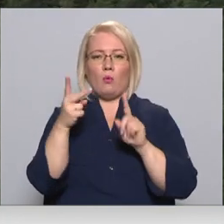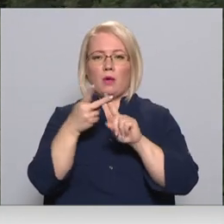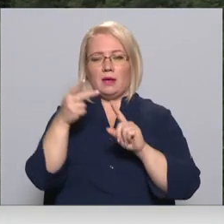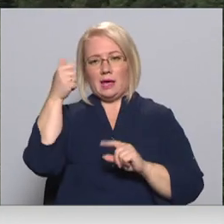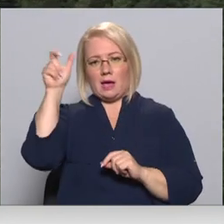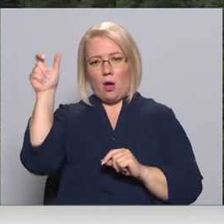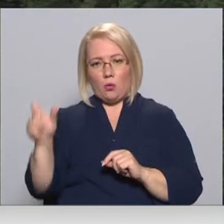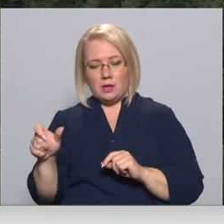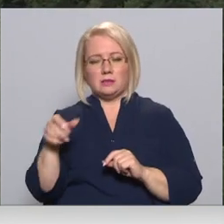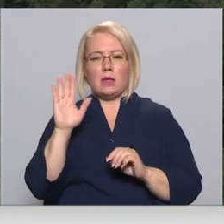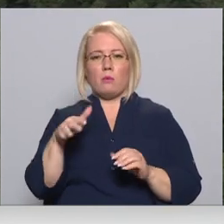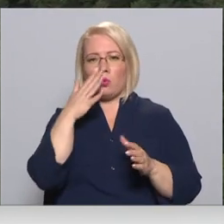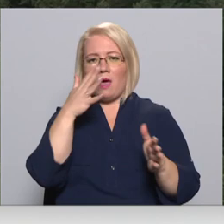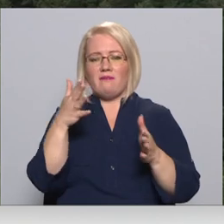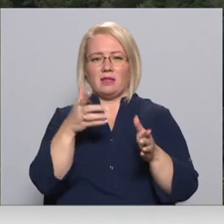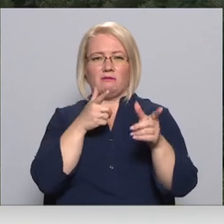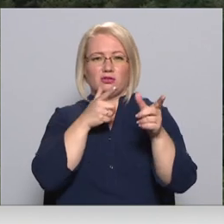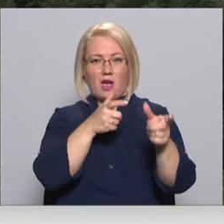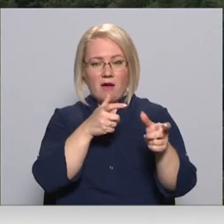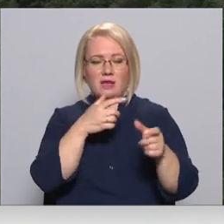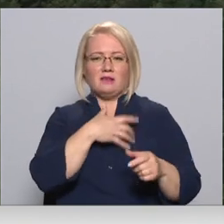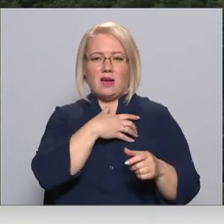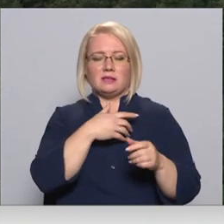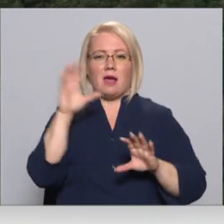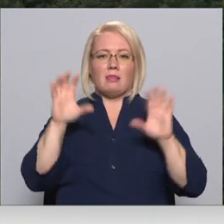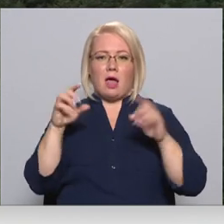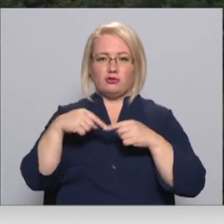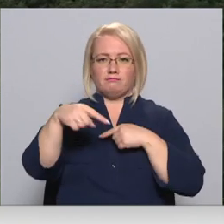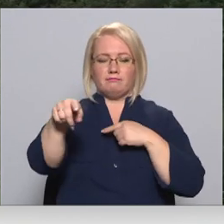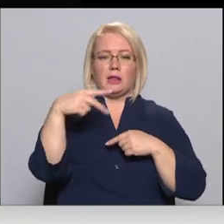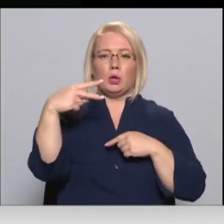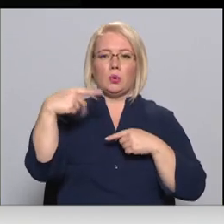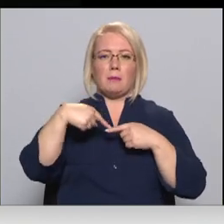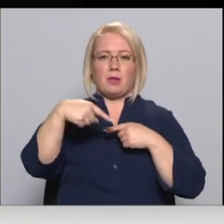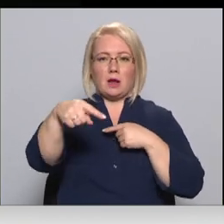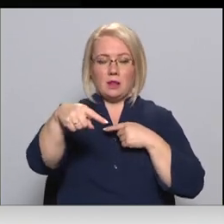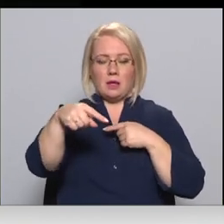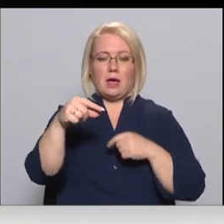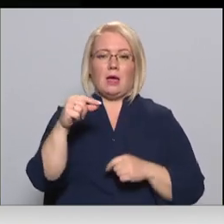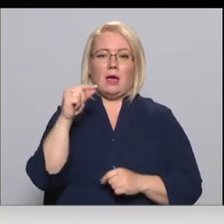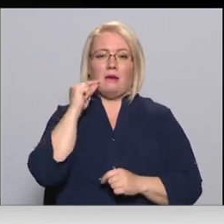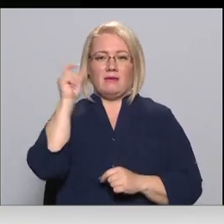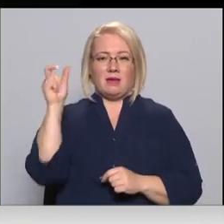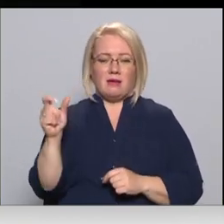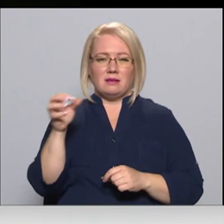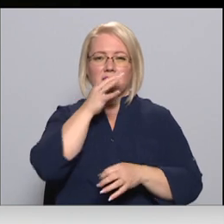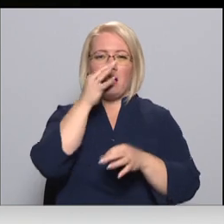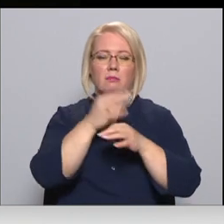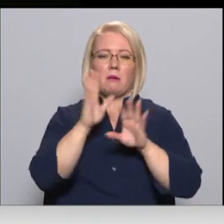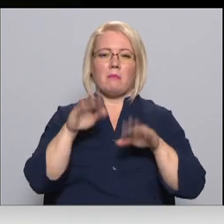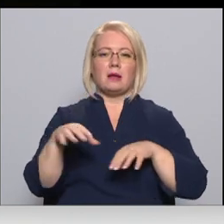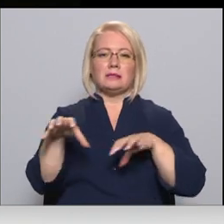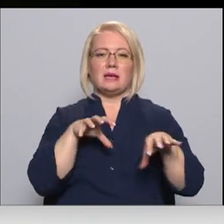izdarīt efektīvu šā vienu, nācās lācīm atrasties vismaz 20 metru atālumā. Gvido Prudņkoviči ir atbildīgais par